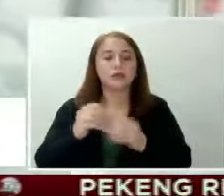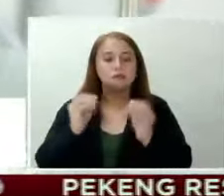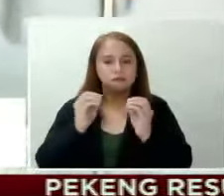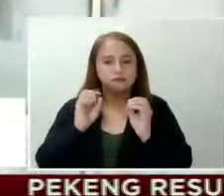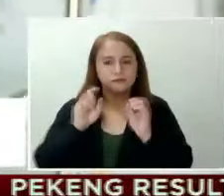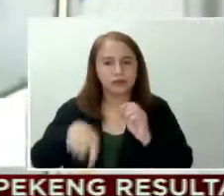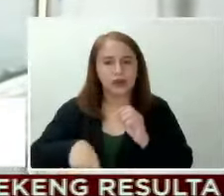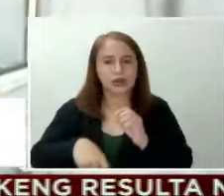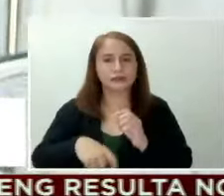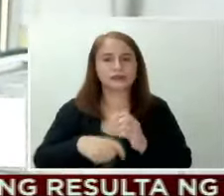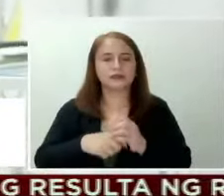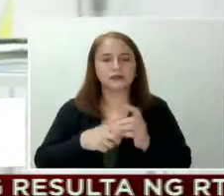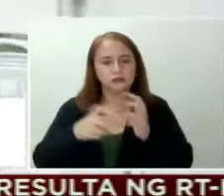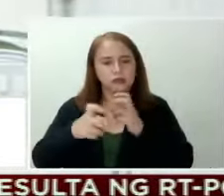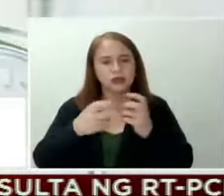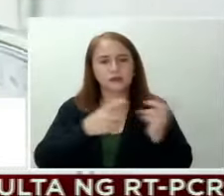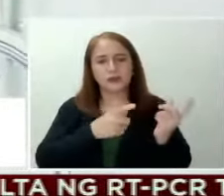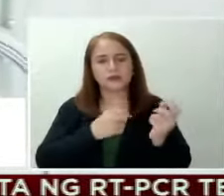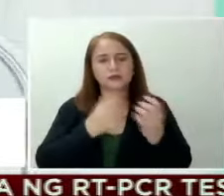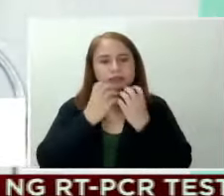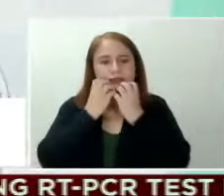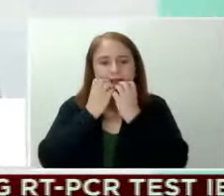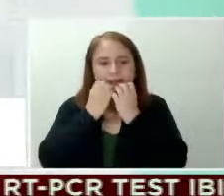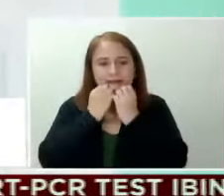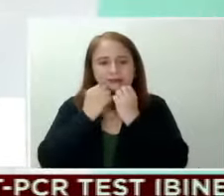tinaiikting ang pagpapahalaga nito.